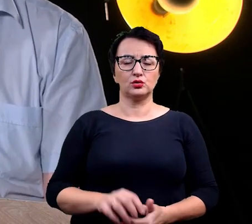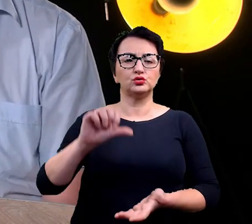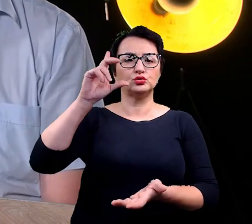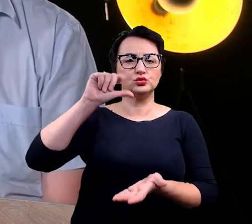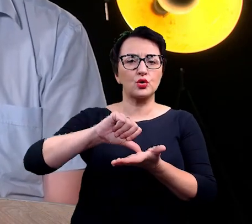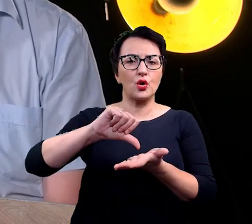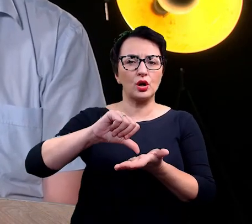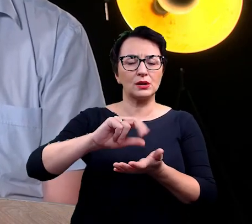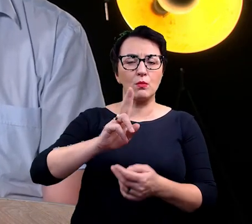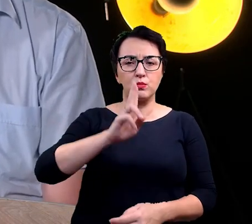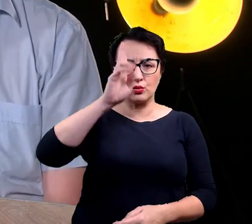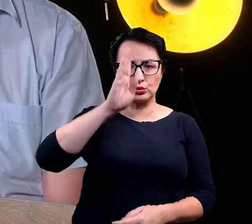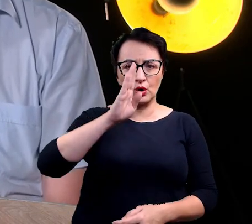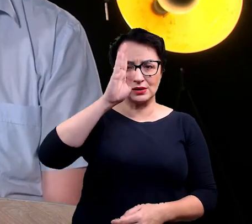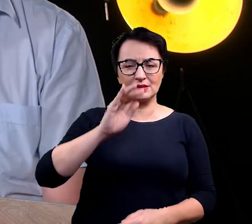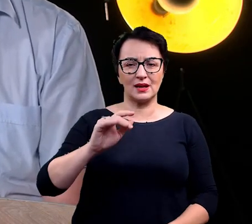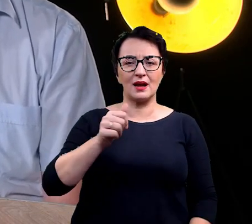środku północnej Islandii,